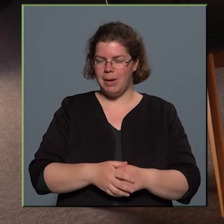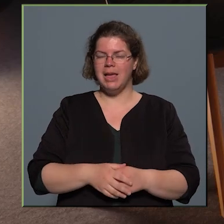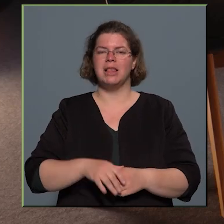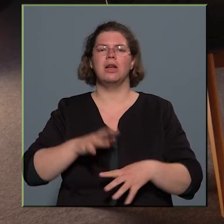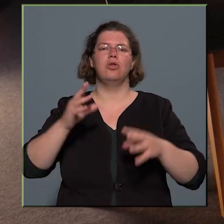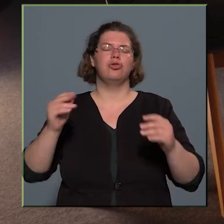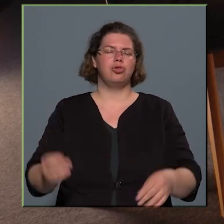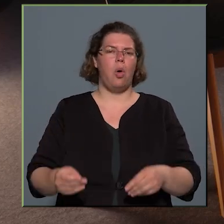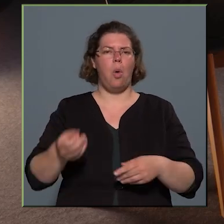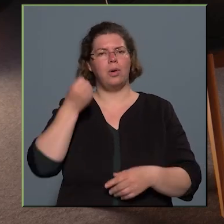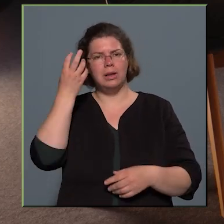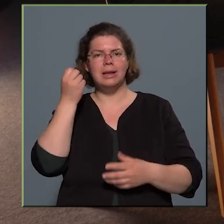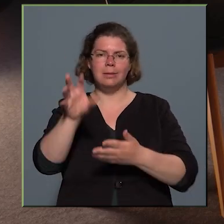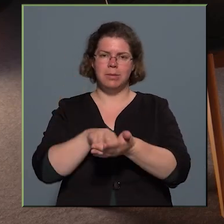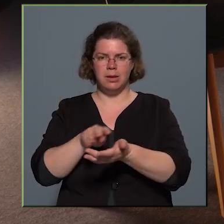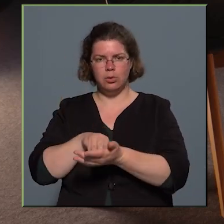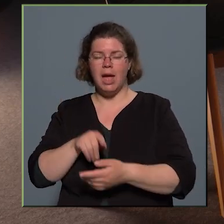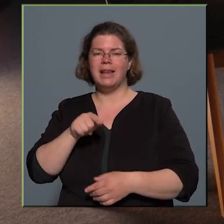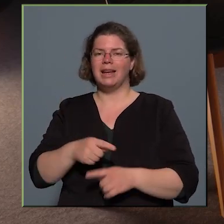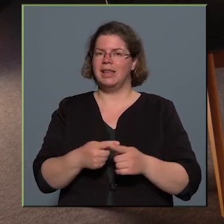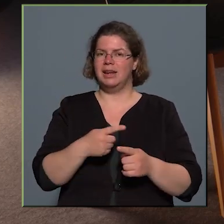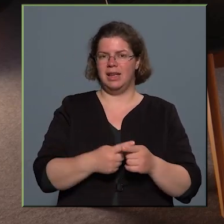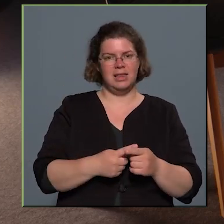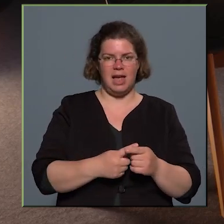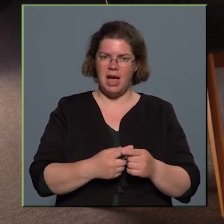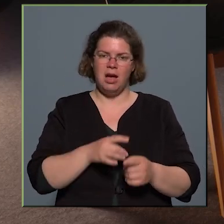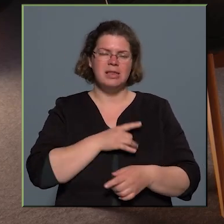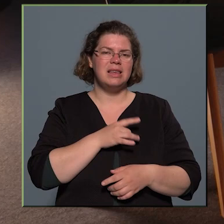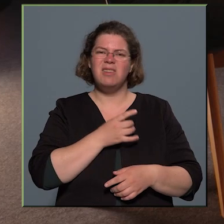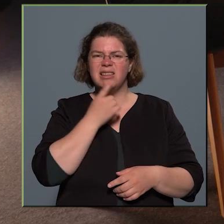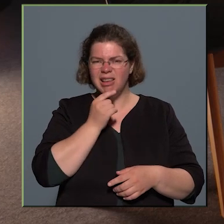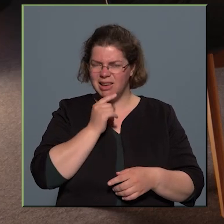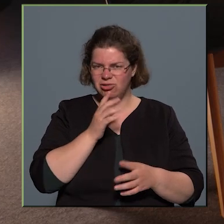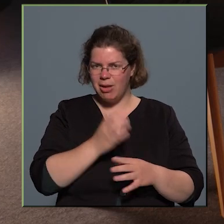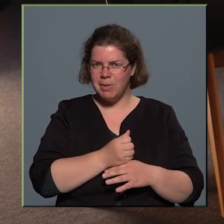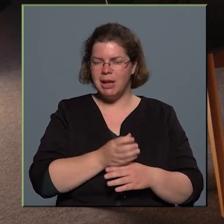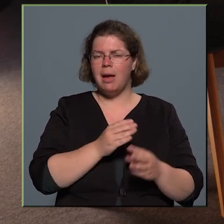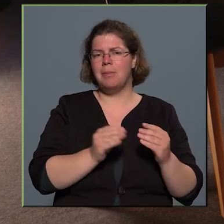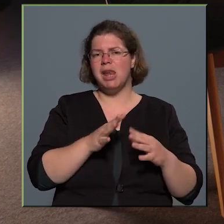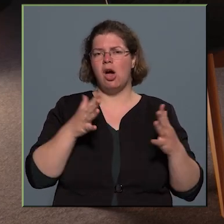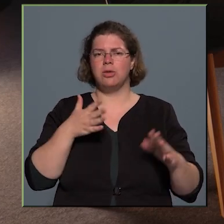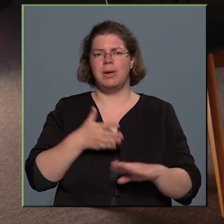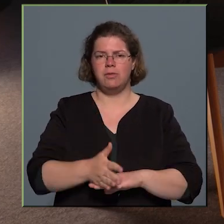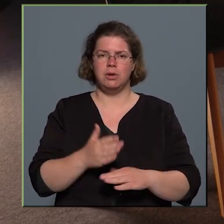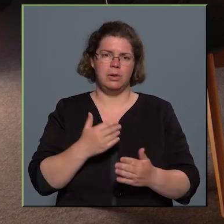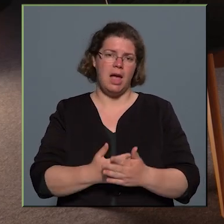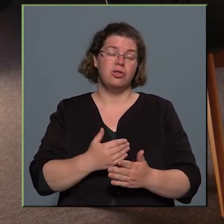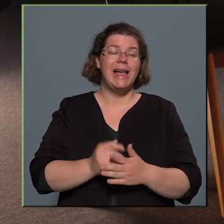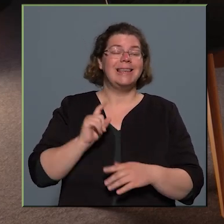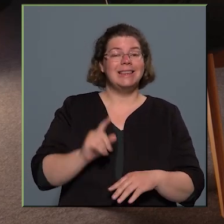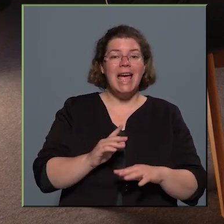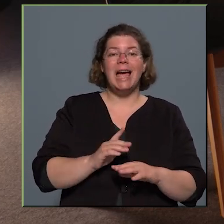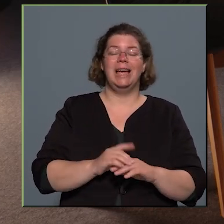sok ötletet, ezeknek egy része mondjuk nem nyerte el a civileknek a tetszését, hiszen nagyon nagy beavatkozás lenne, de